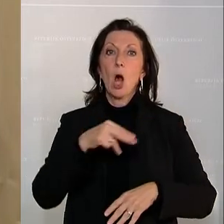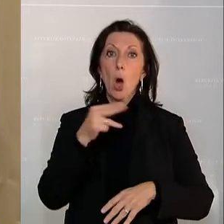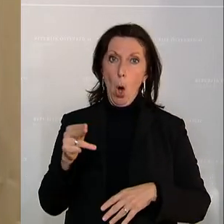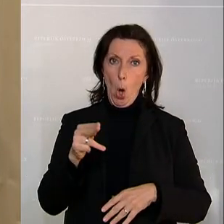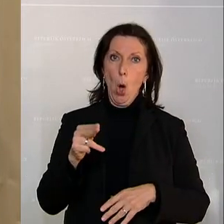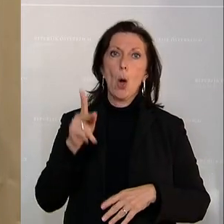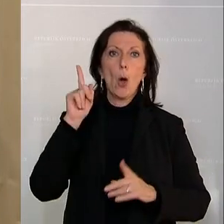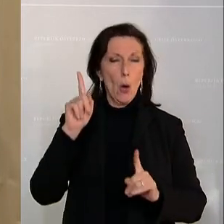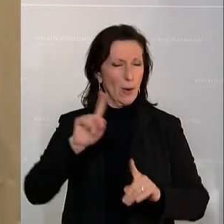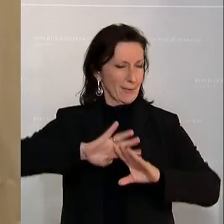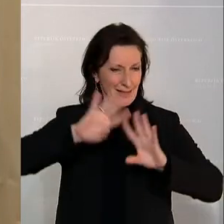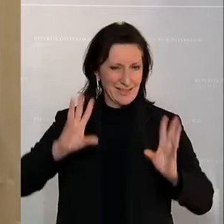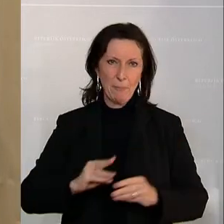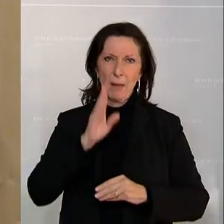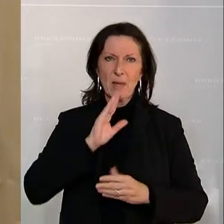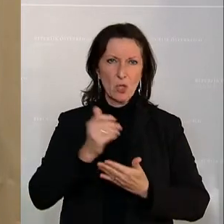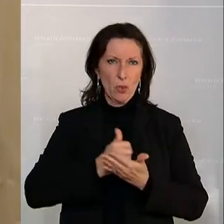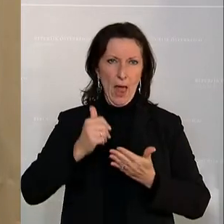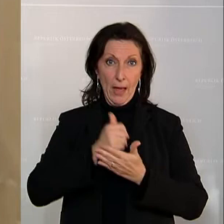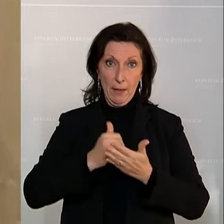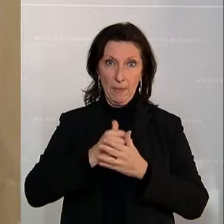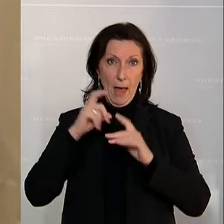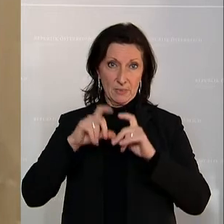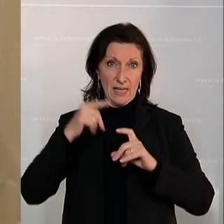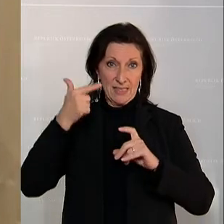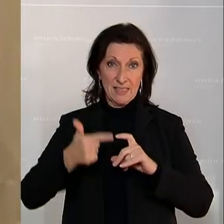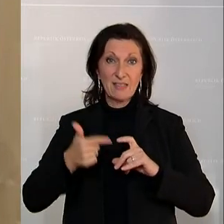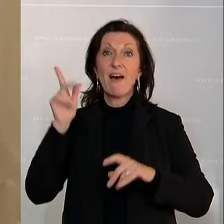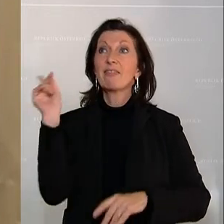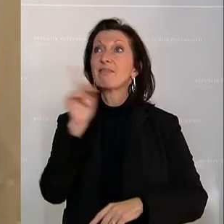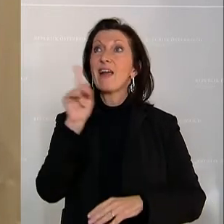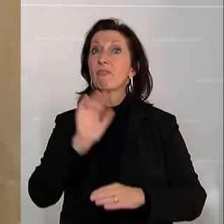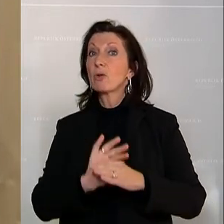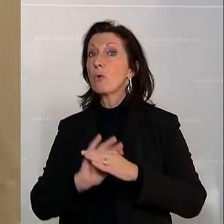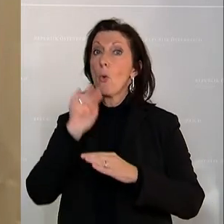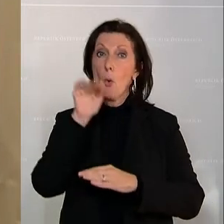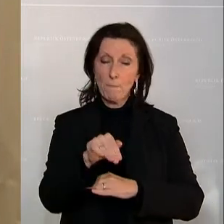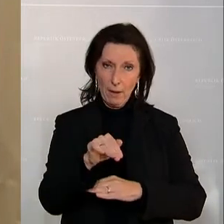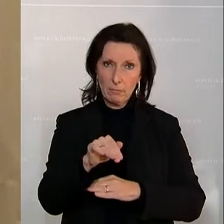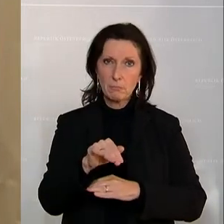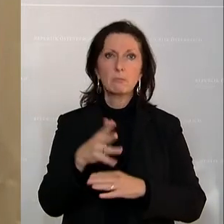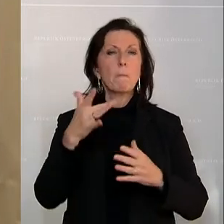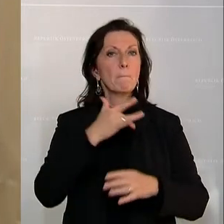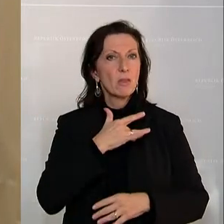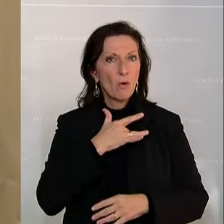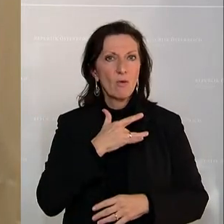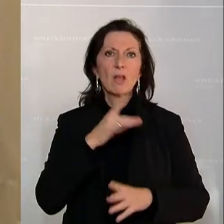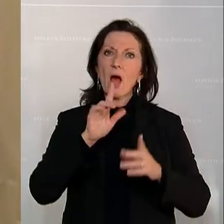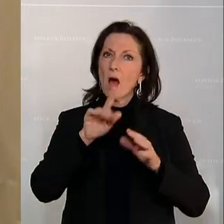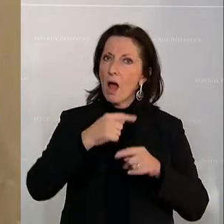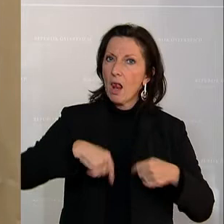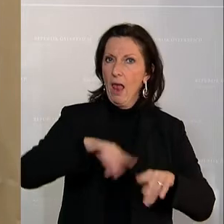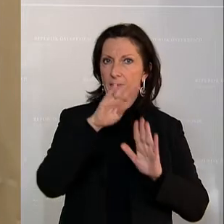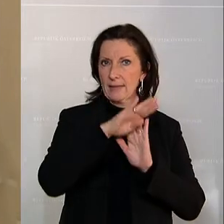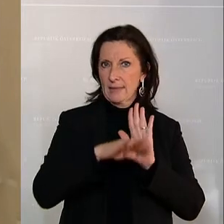Heranziehung des Gesamtpensionseinkommens Absatz 2 nicht überschreiten. Umfasst sind jedenfalls jene auf landesgesetzlichen